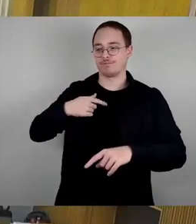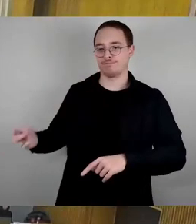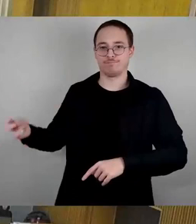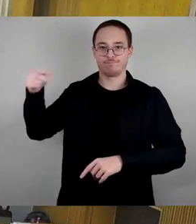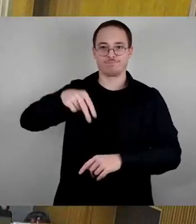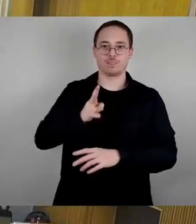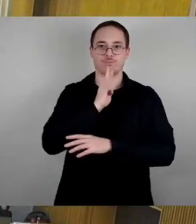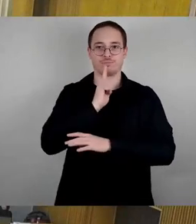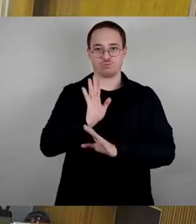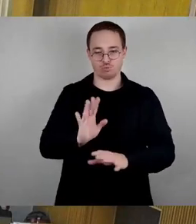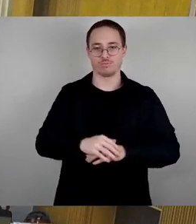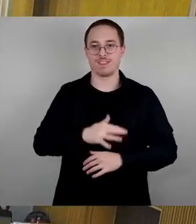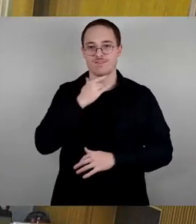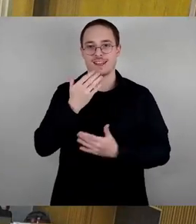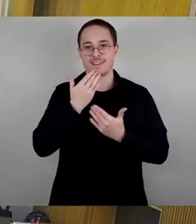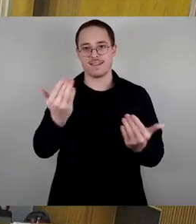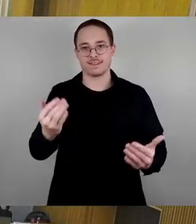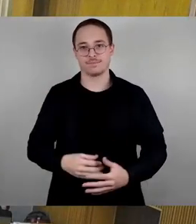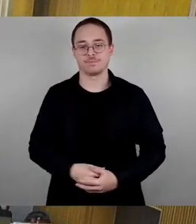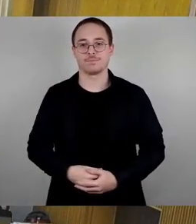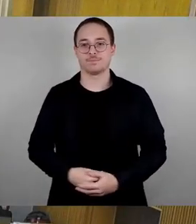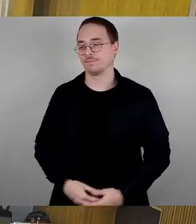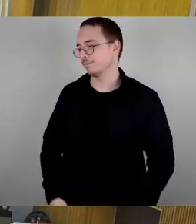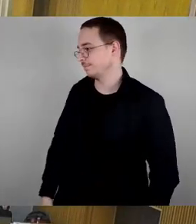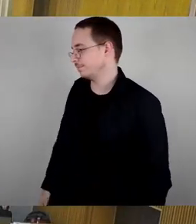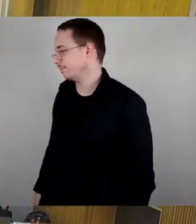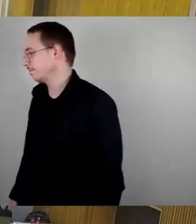Okay, vielen Dank. Jetzt Holger Hase, danach Thorsten Nitsche.